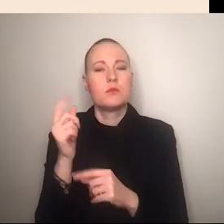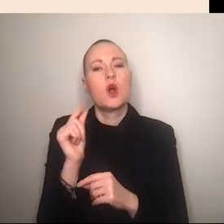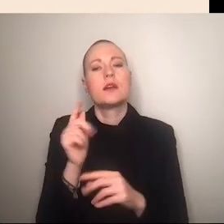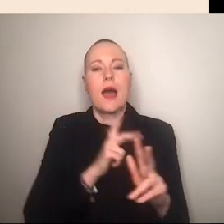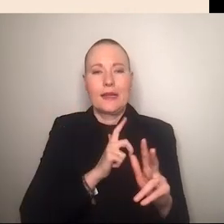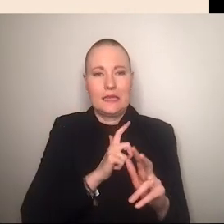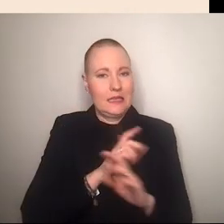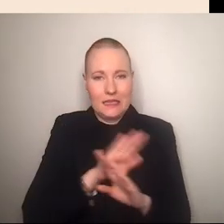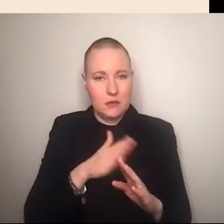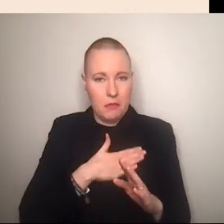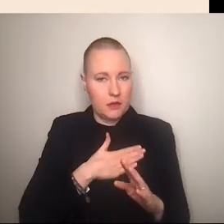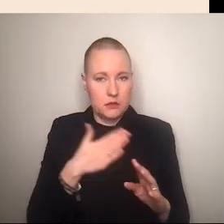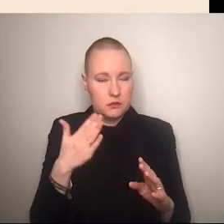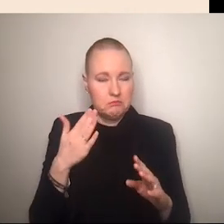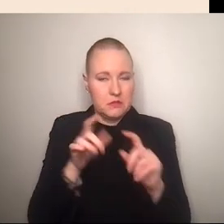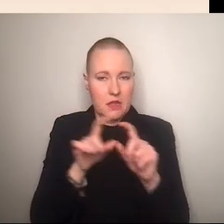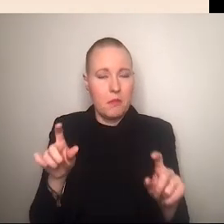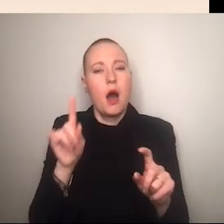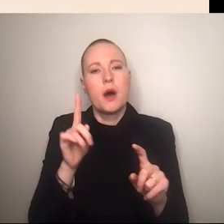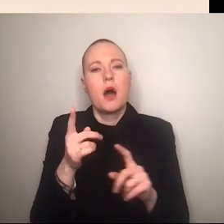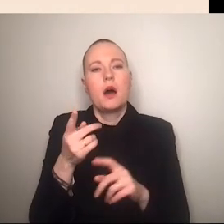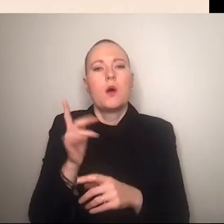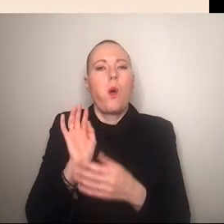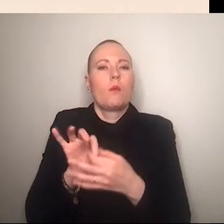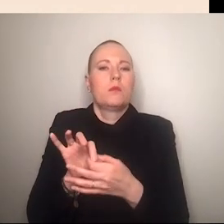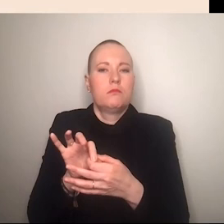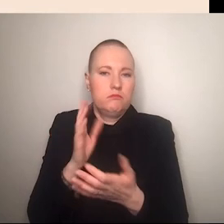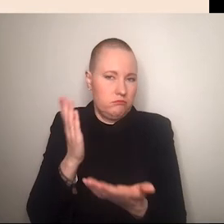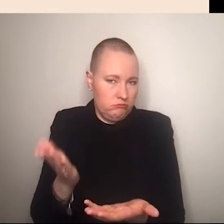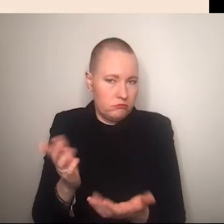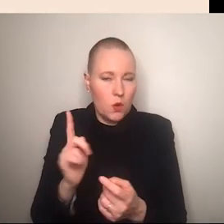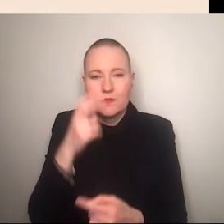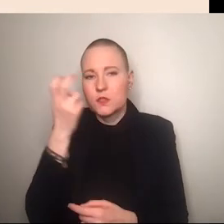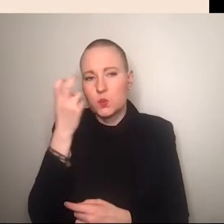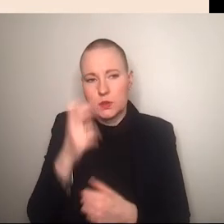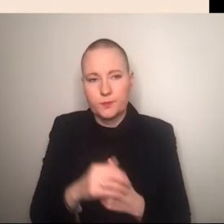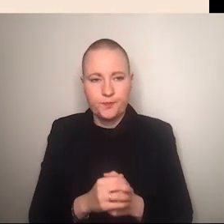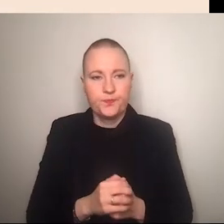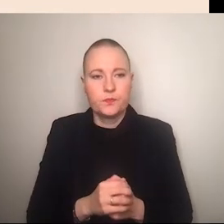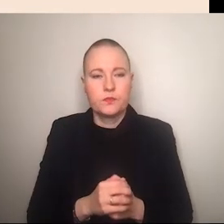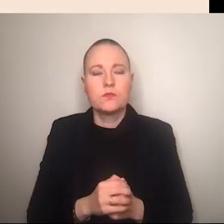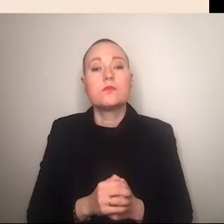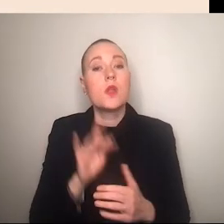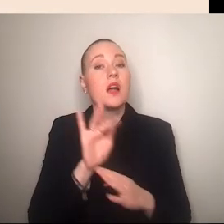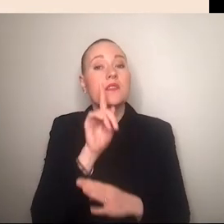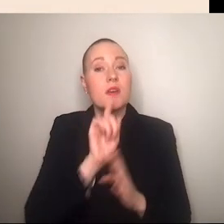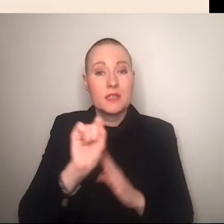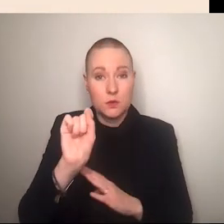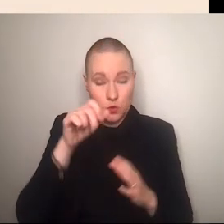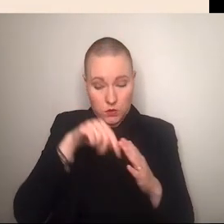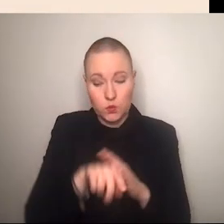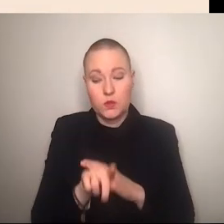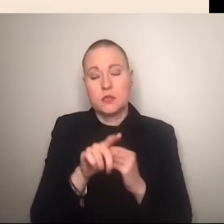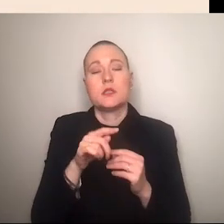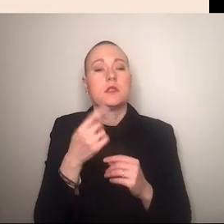auch versucht in andere diskursive arenen vorzudringen weiter haben wir gesehen dass antifeminismus durch die plattform eben